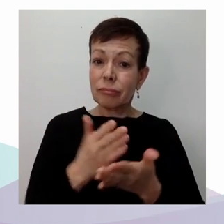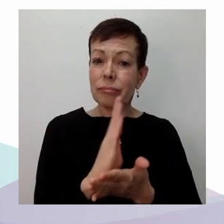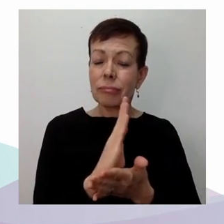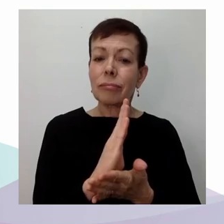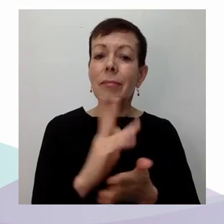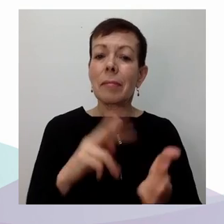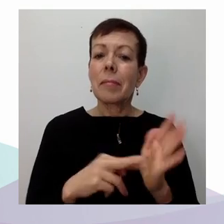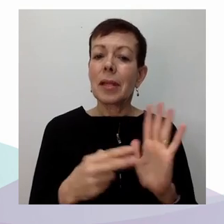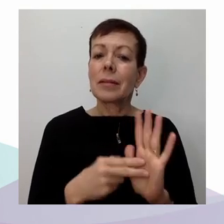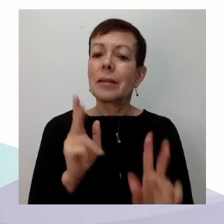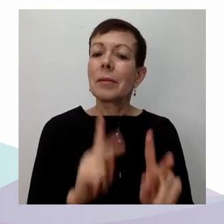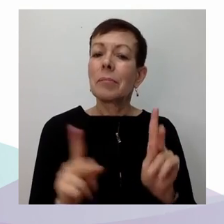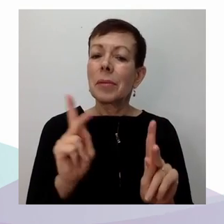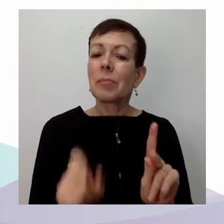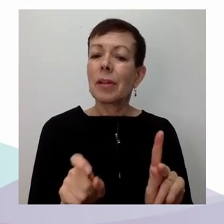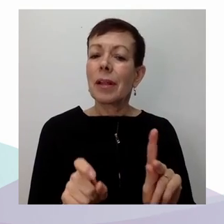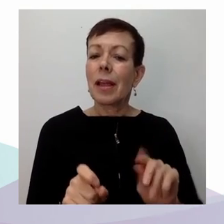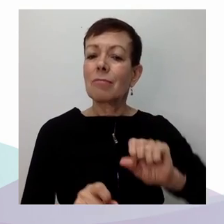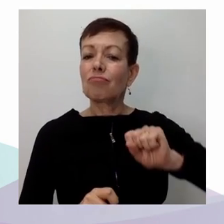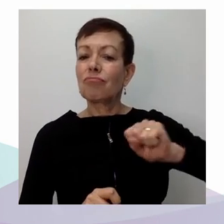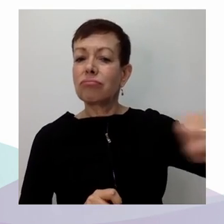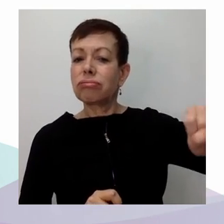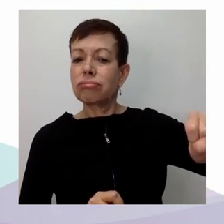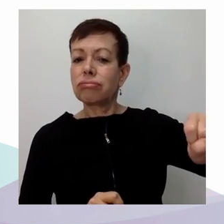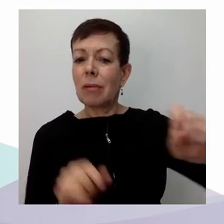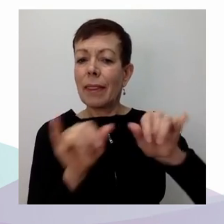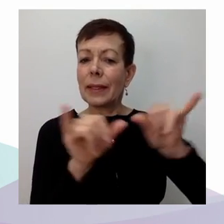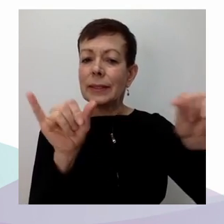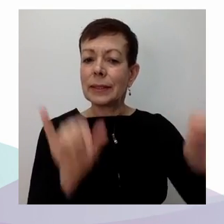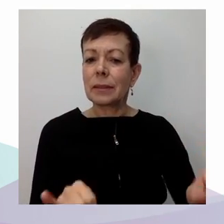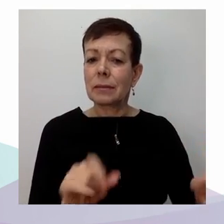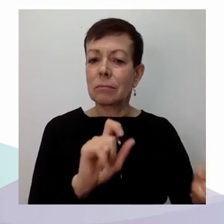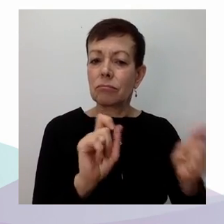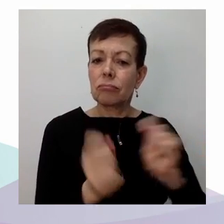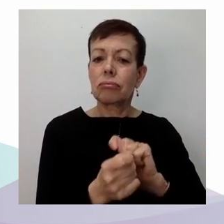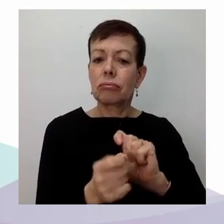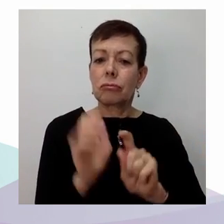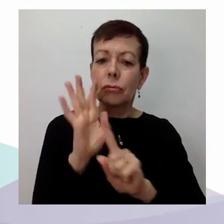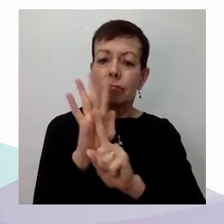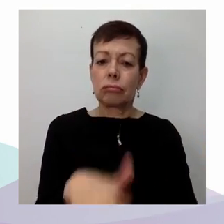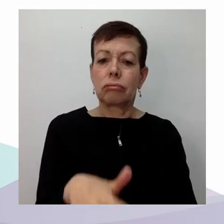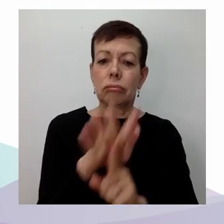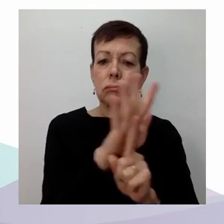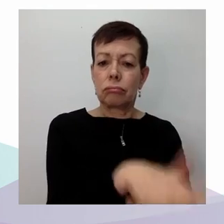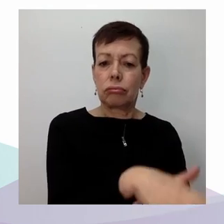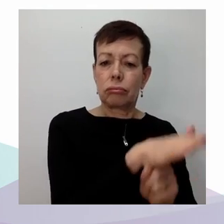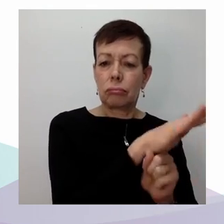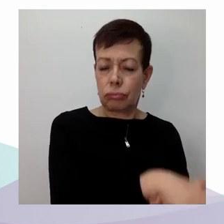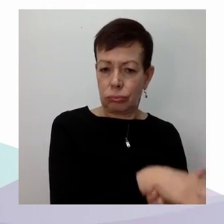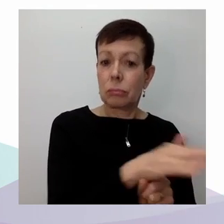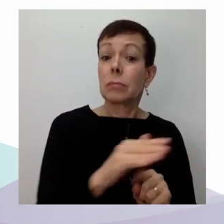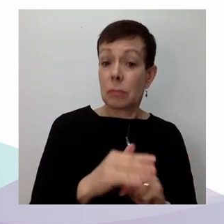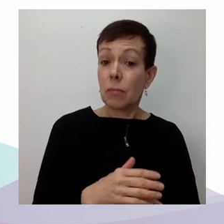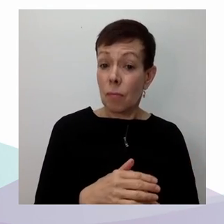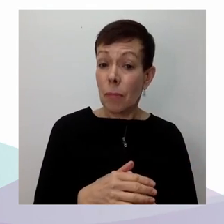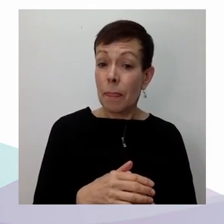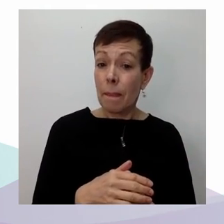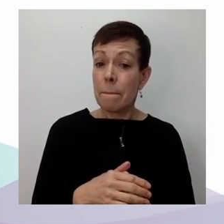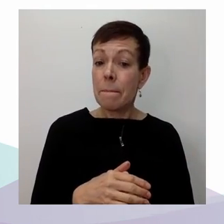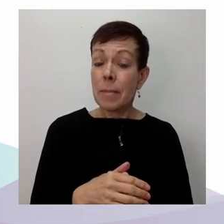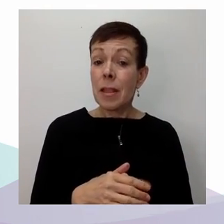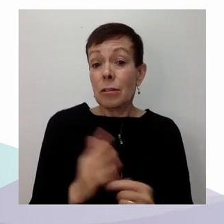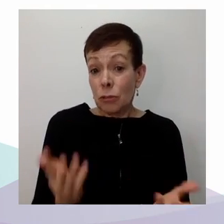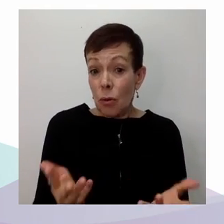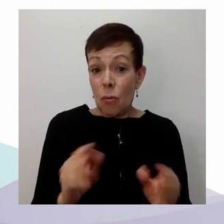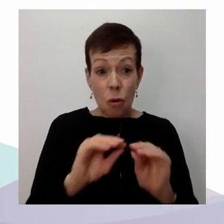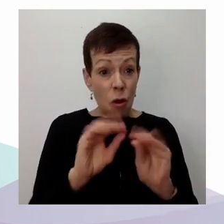d'un système qui entraîne des inégalités. Alors, ça signifie qu'on a tout intérêt à travailler autour de cette conscience des